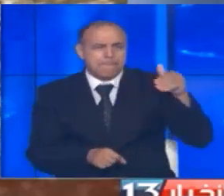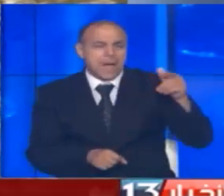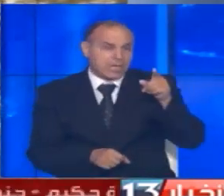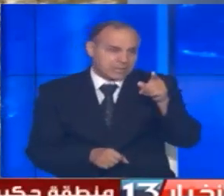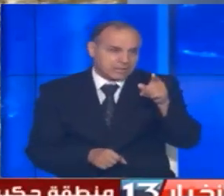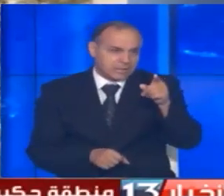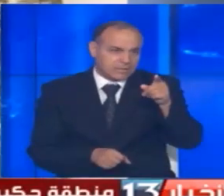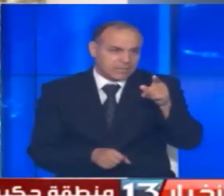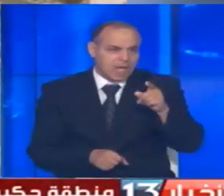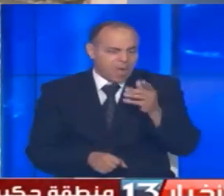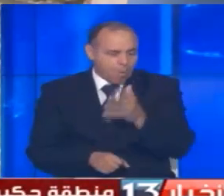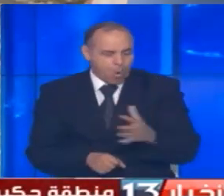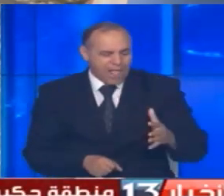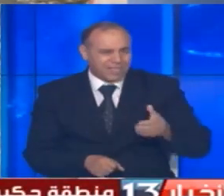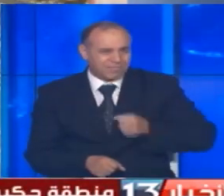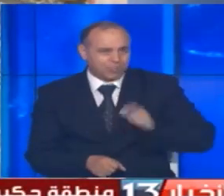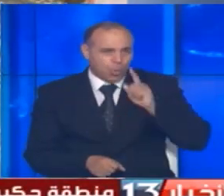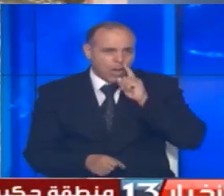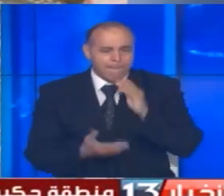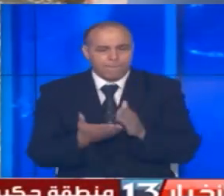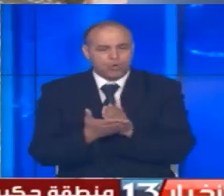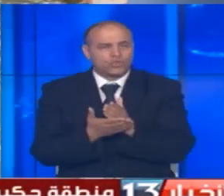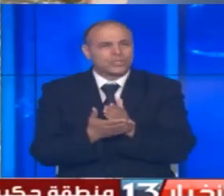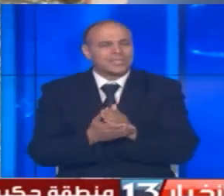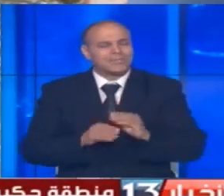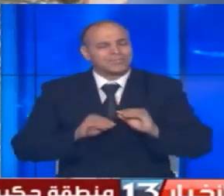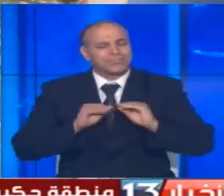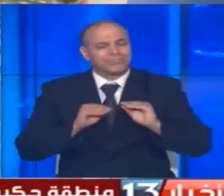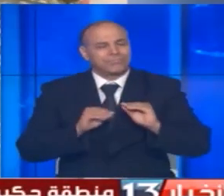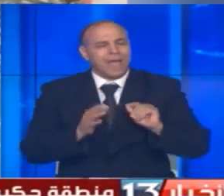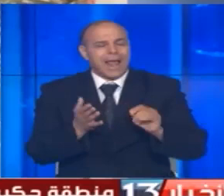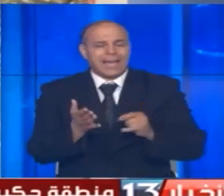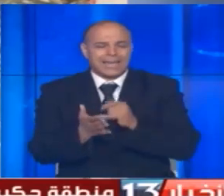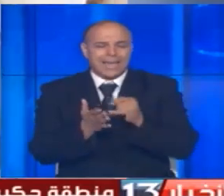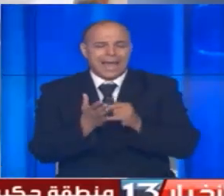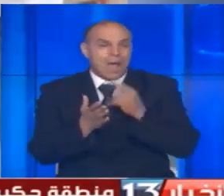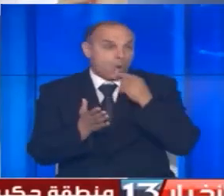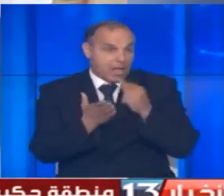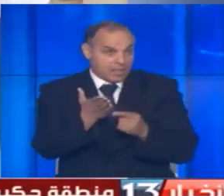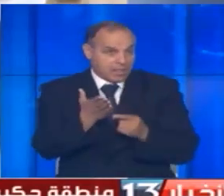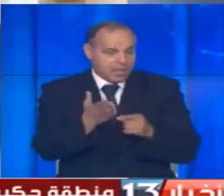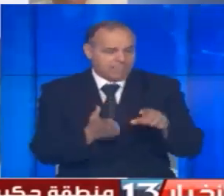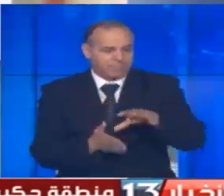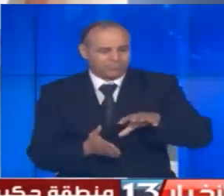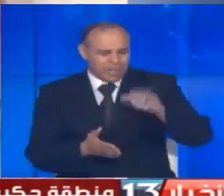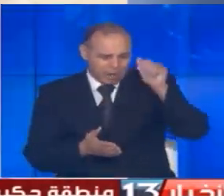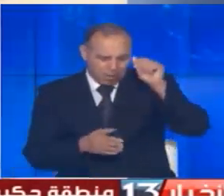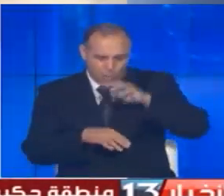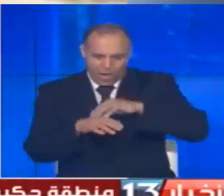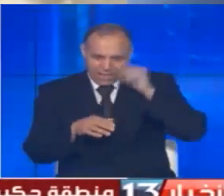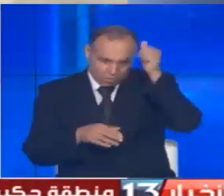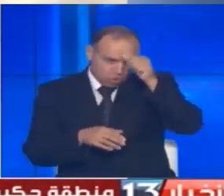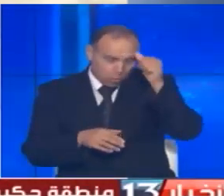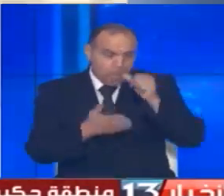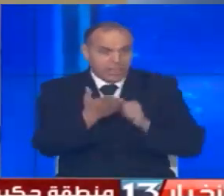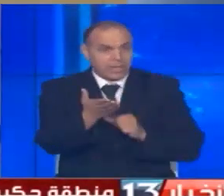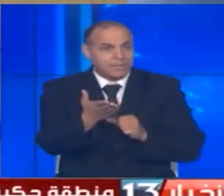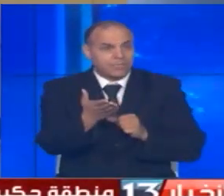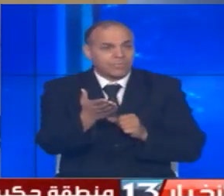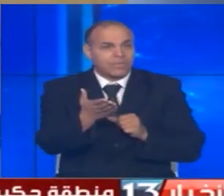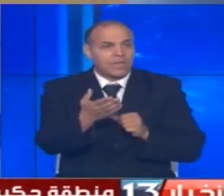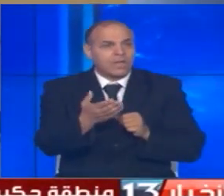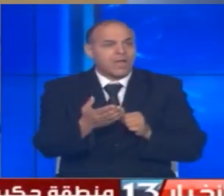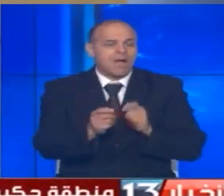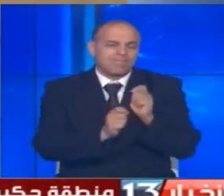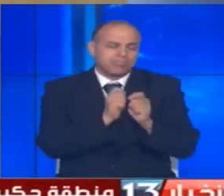أم لأربعة أتفال ببعث مشروع لتربية النحل في ضيعة الأسرة بمنطقة حكيم من ولاية جندوبة ممول